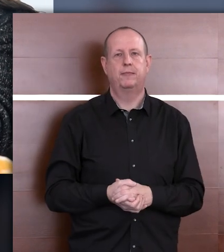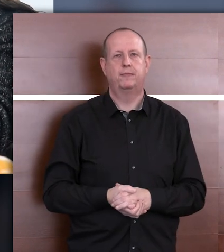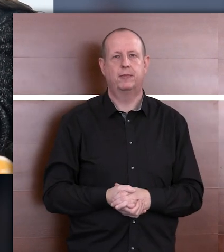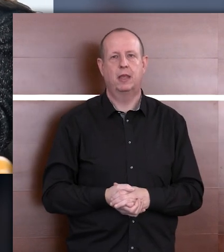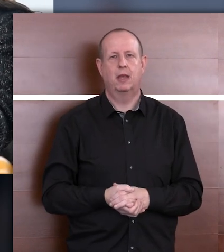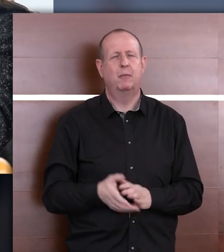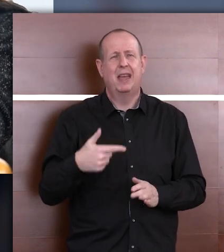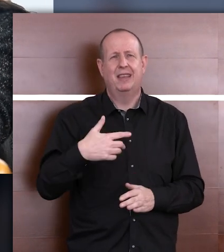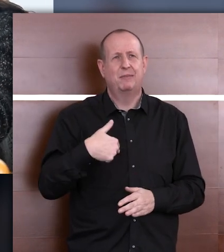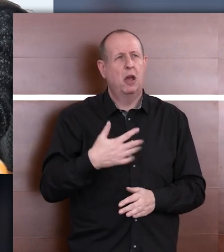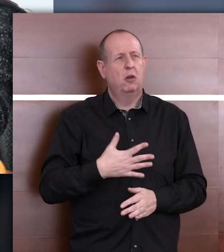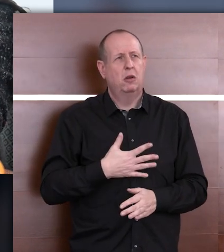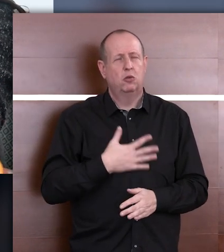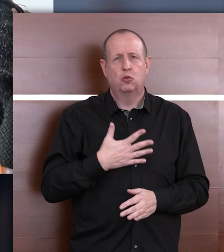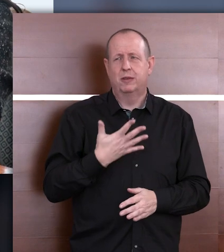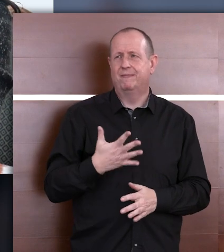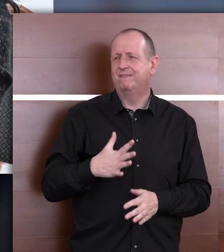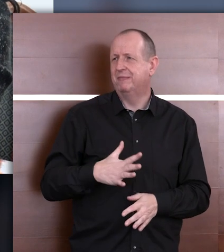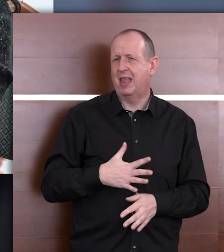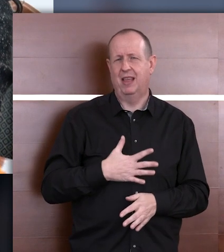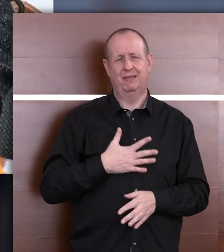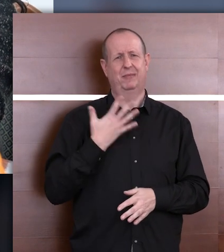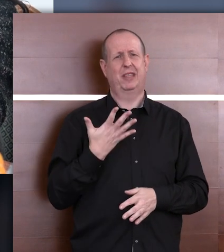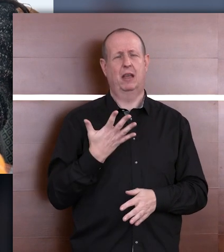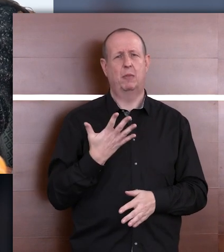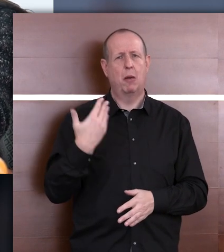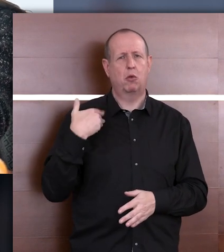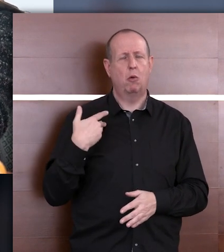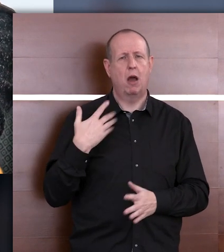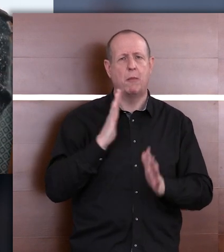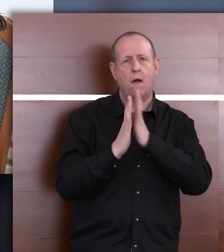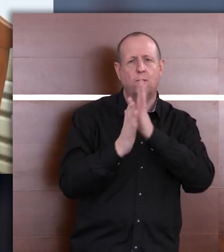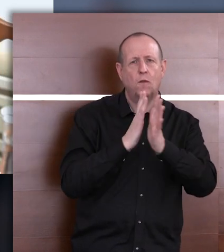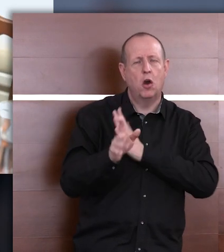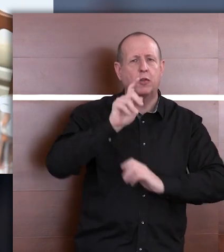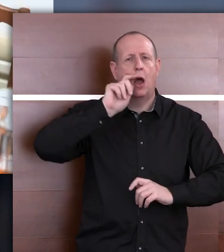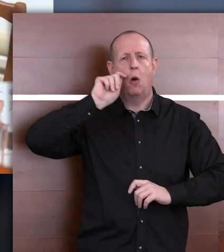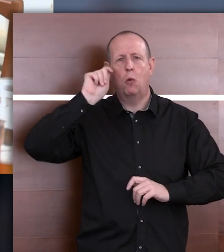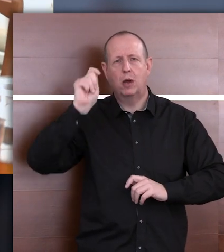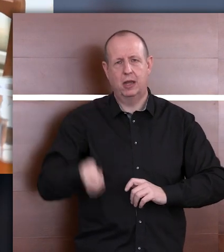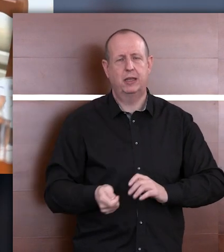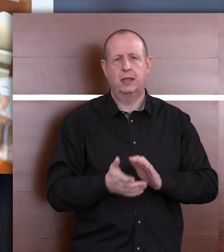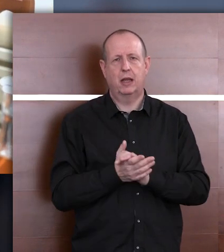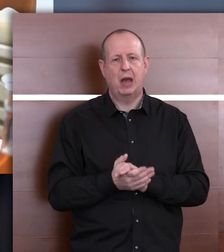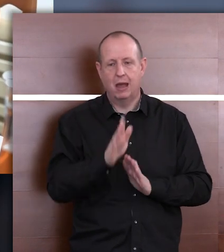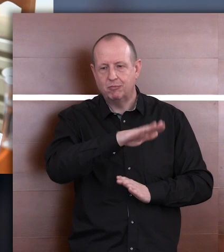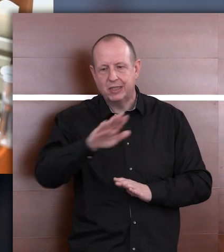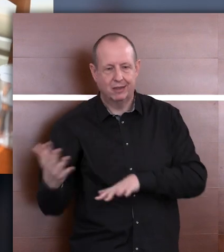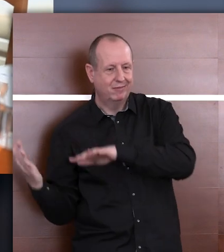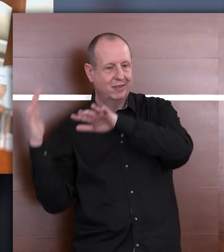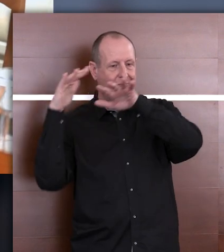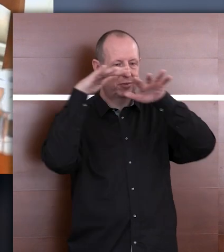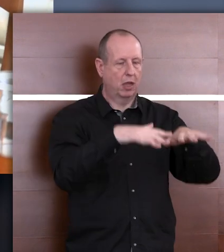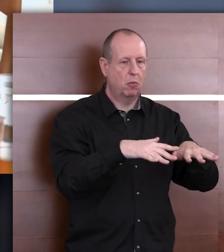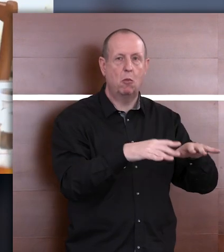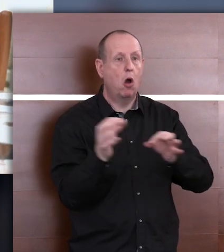mnie to tak zadziwia, że w momencie, kiedy zadziała się wojna z Ukrainą i dzieci ukraińskie przyszły do szkół, od razu zrobiono takie